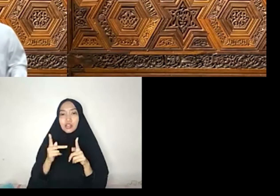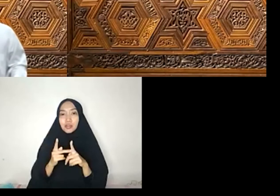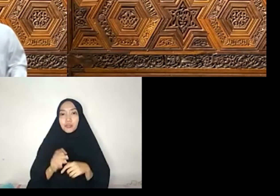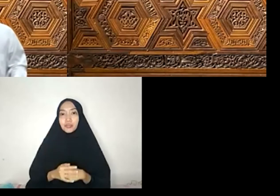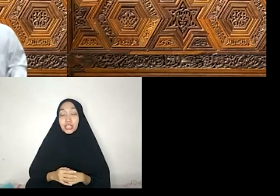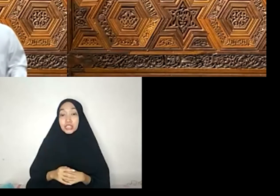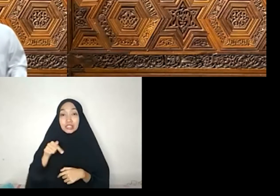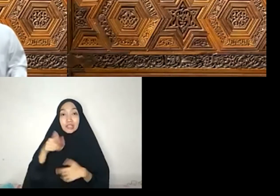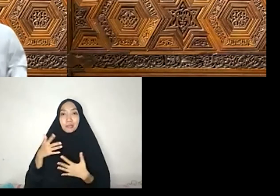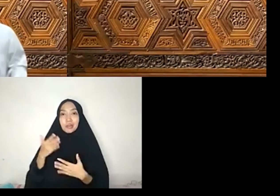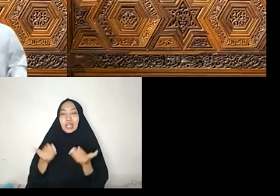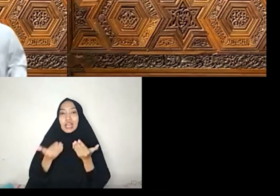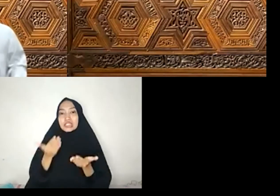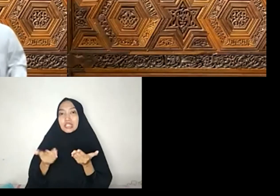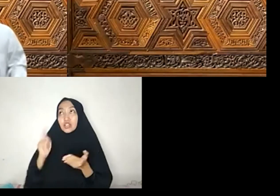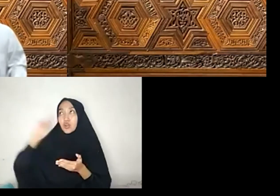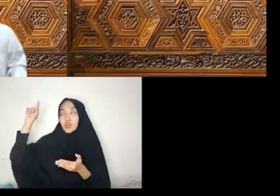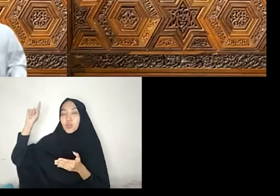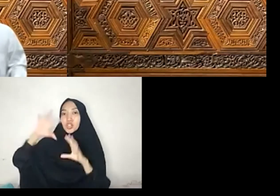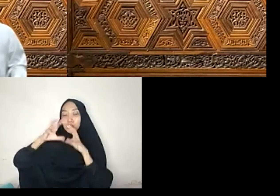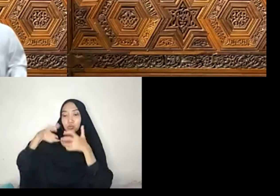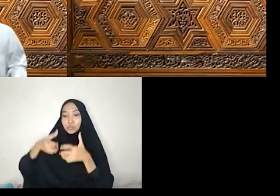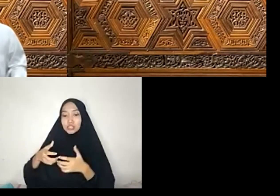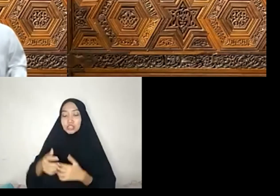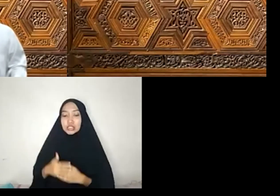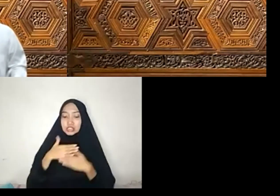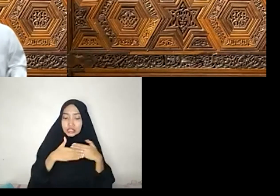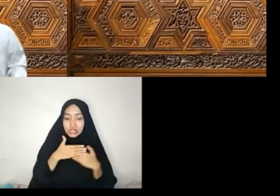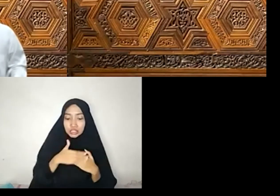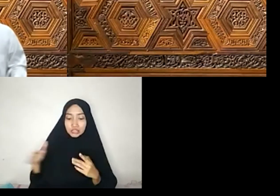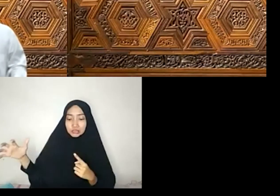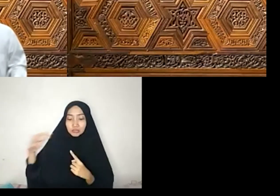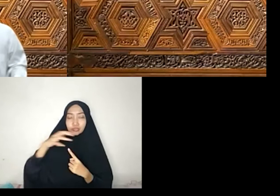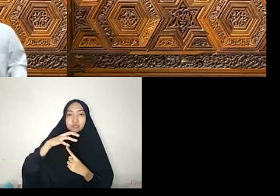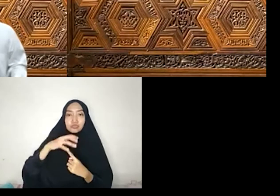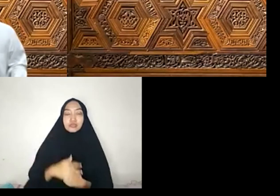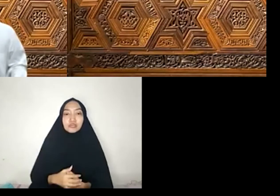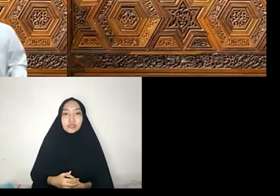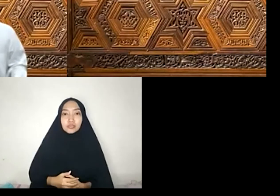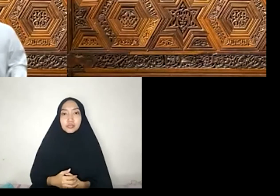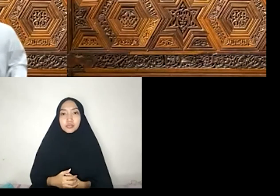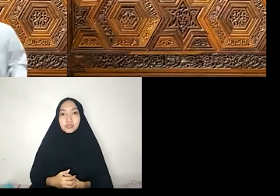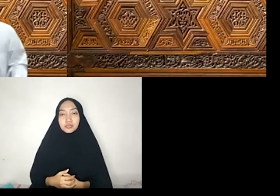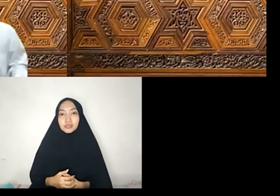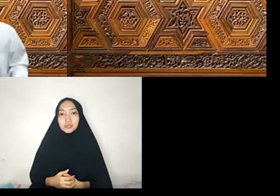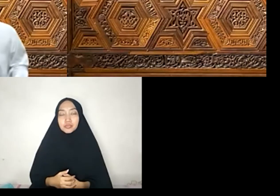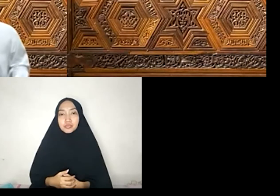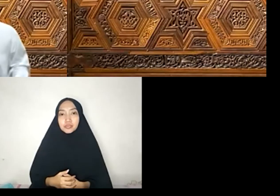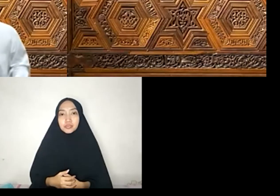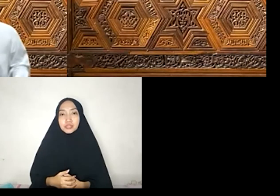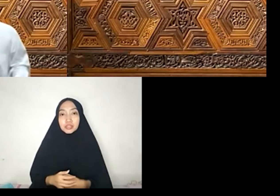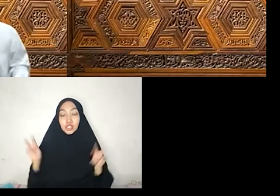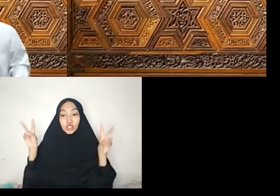Kasih sayangnya, naungannya, dan kebijaksanaannya Tek yang dikutip oleh